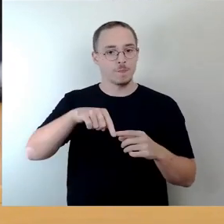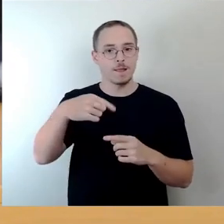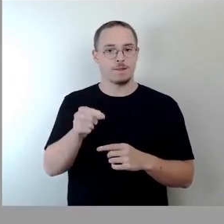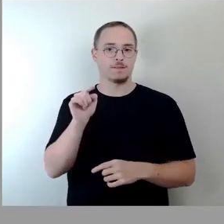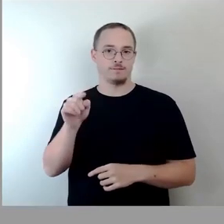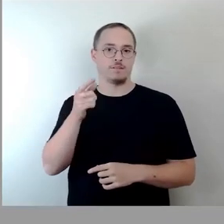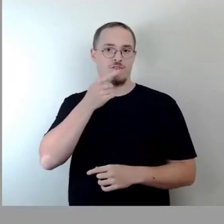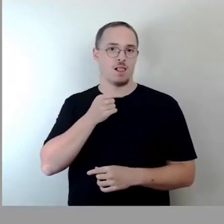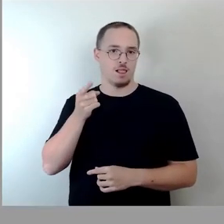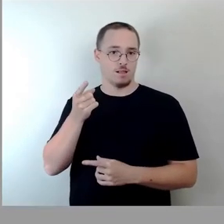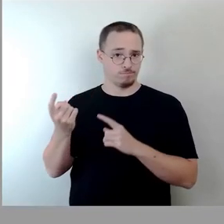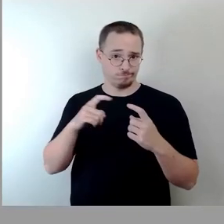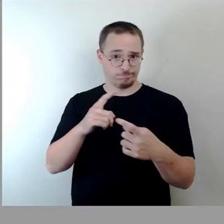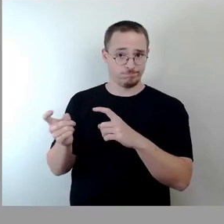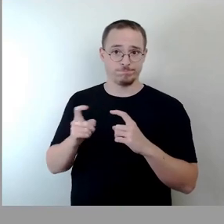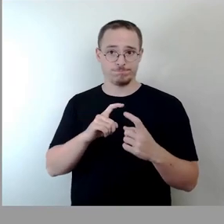bitte ich um das Stimmzeichen.